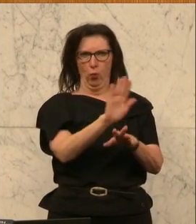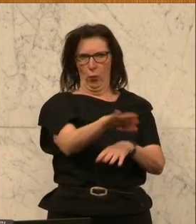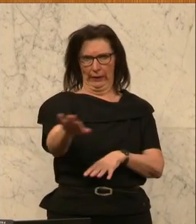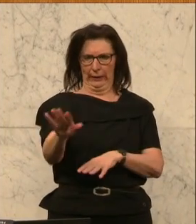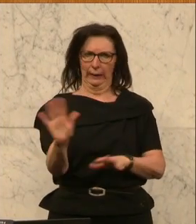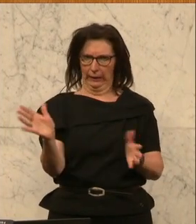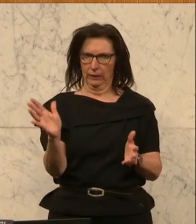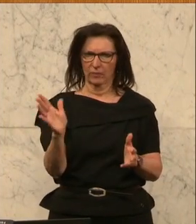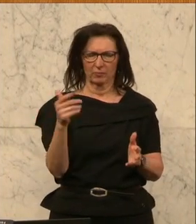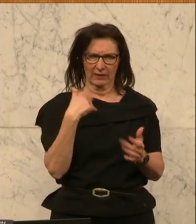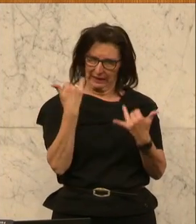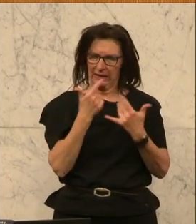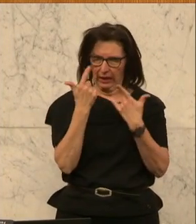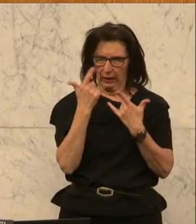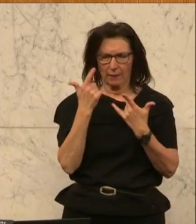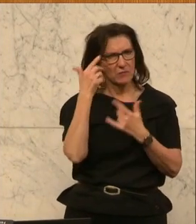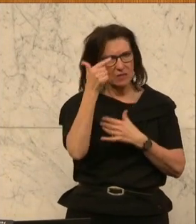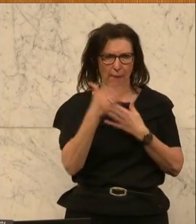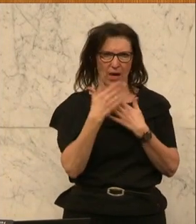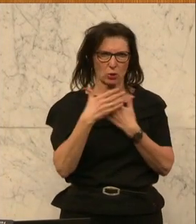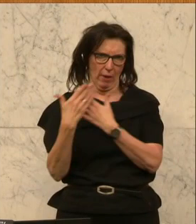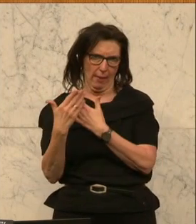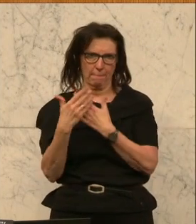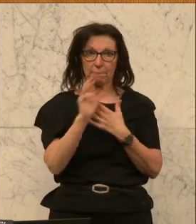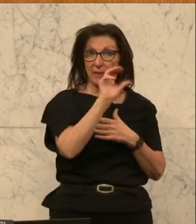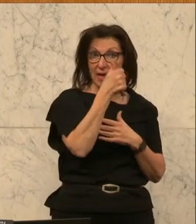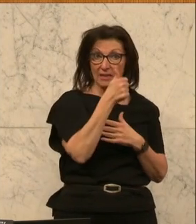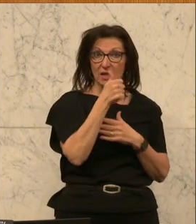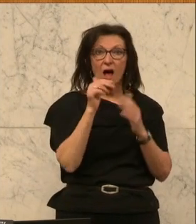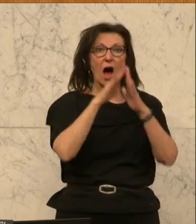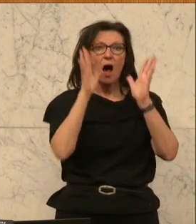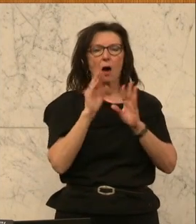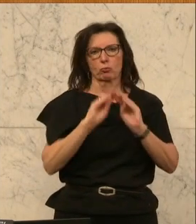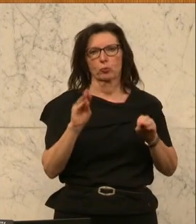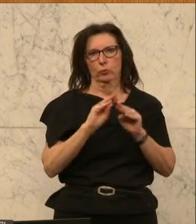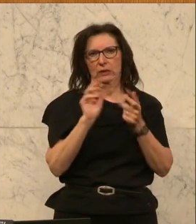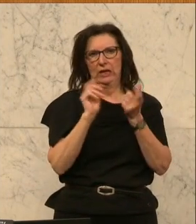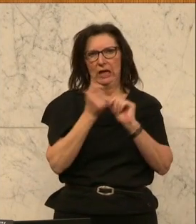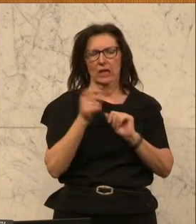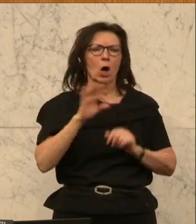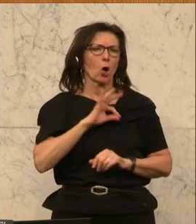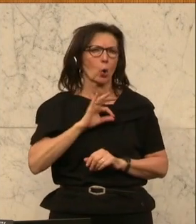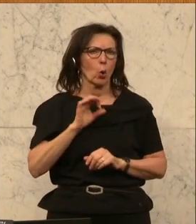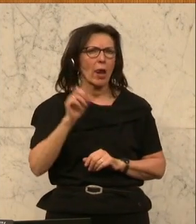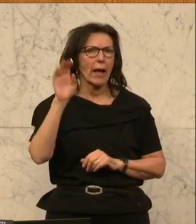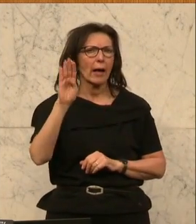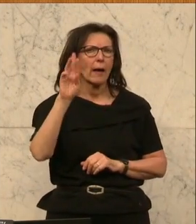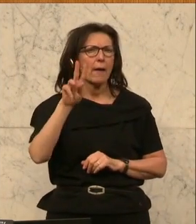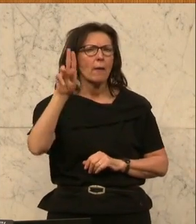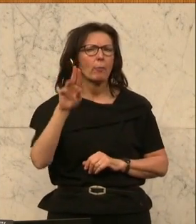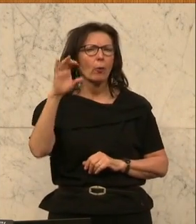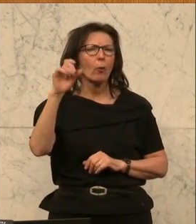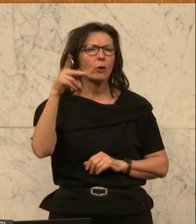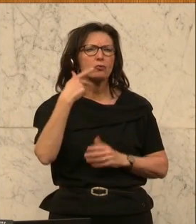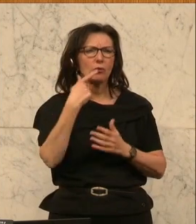möchte das kurz ausführen an zwei Beispiele. Der erste Punkt sind Änderungen beim häuslichen Unterricht. Der Kollege Brückel hat es ja schon erwähnt. Wenn Eltern ihre